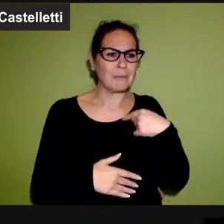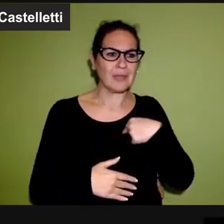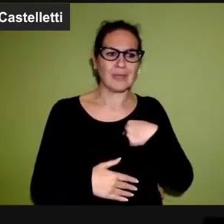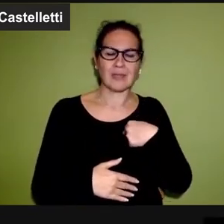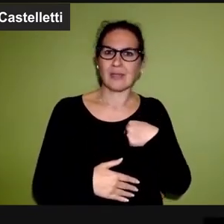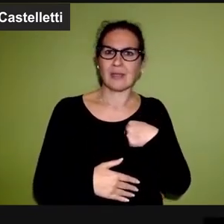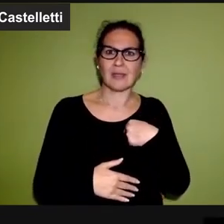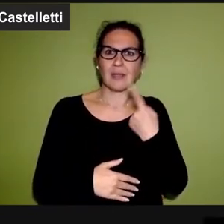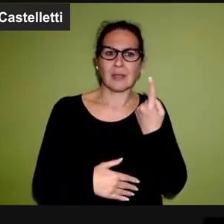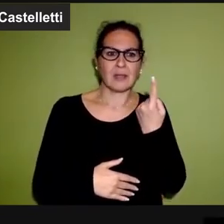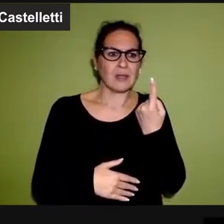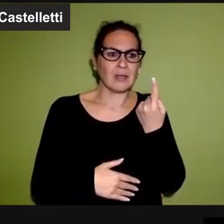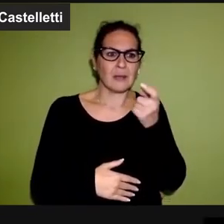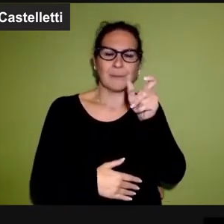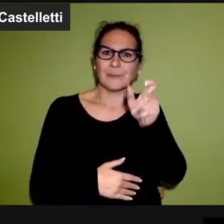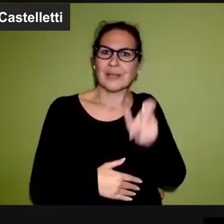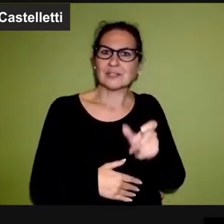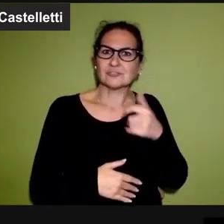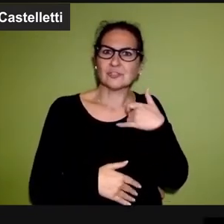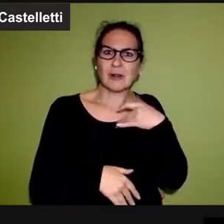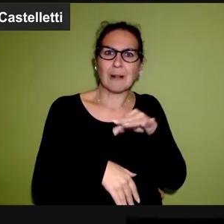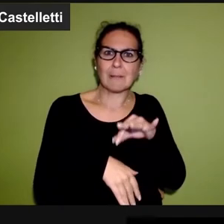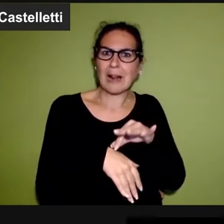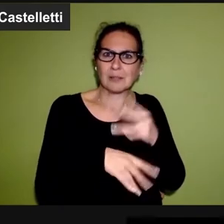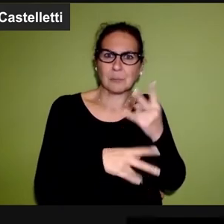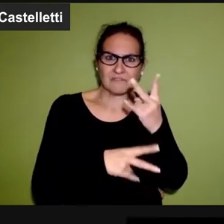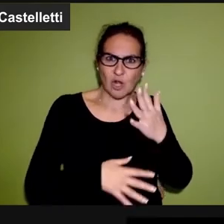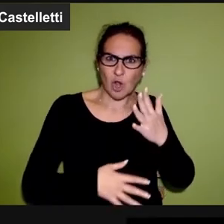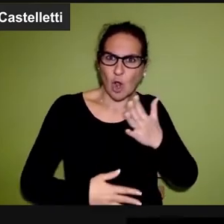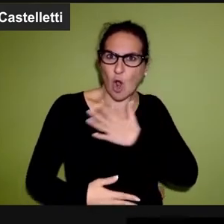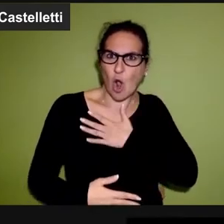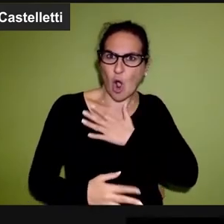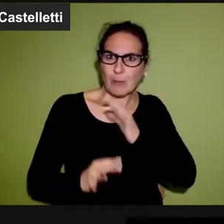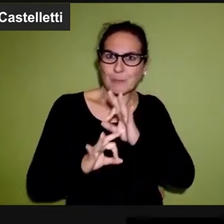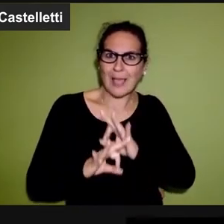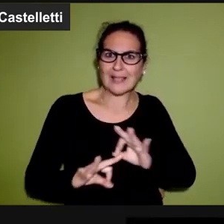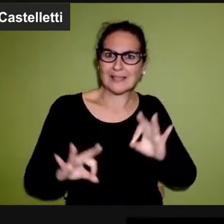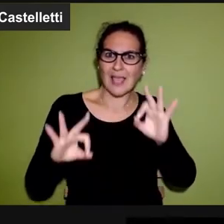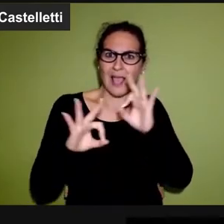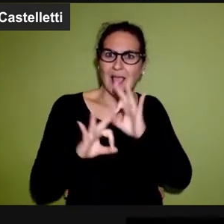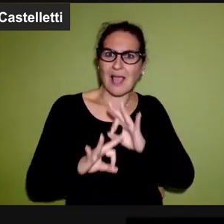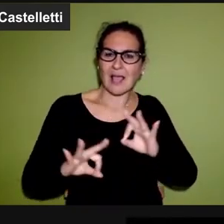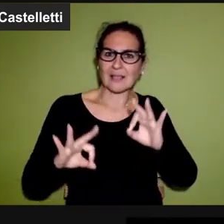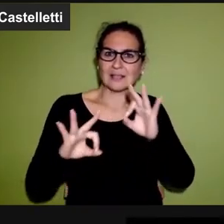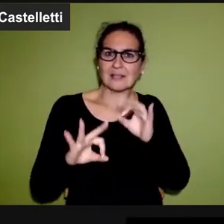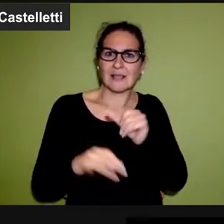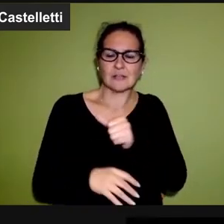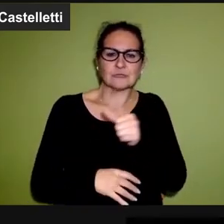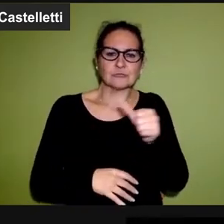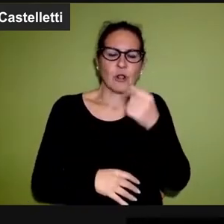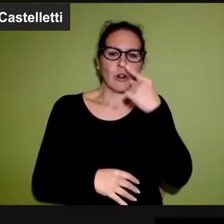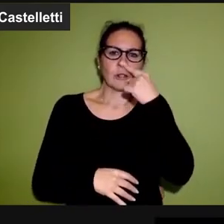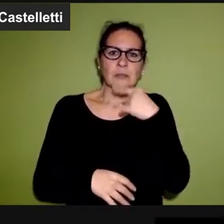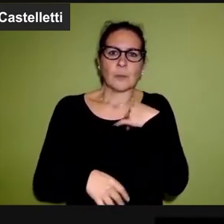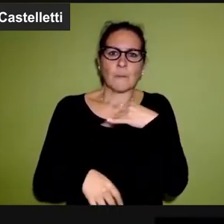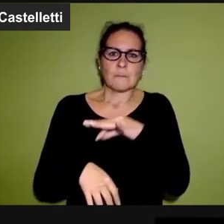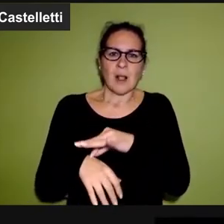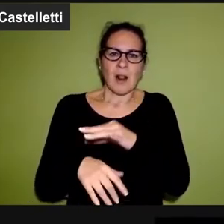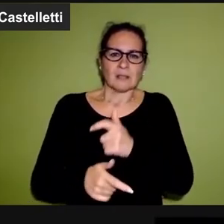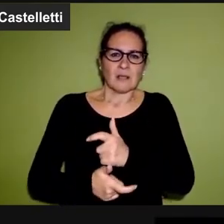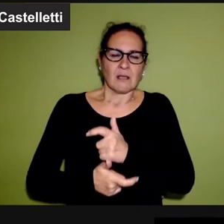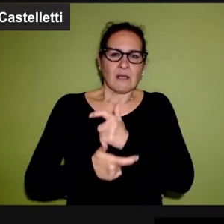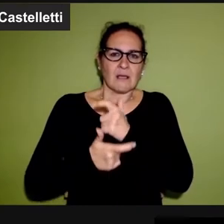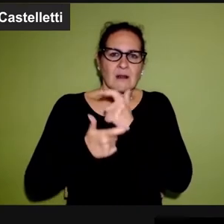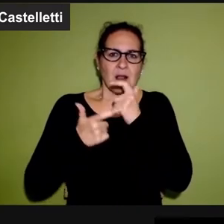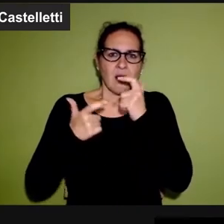l'innocente che ha solo, che non ha colpa alla sventura di essere stato